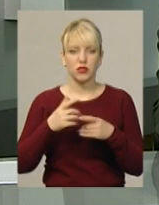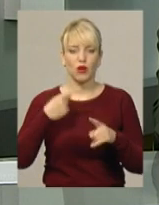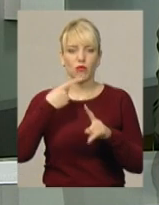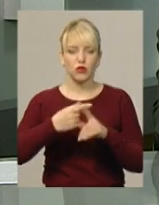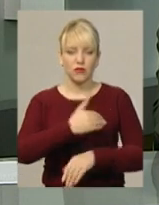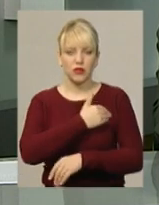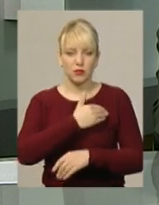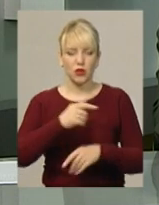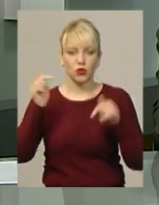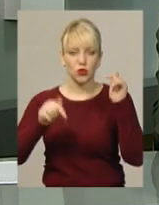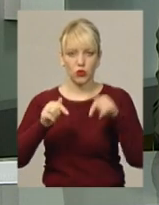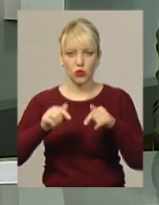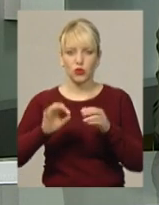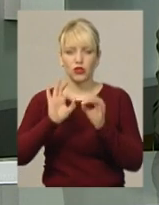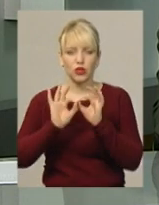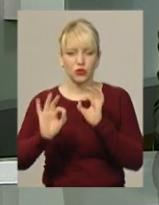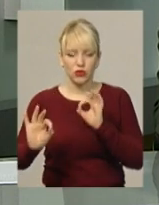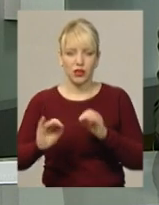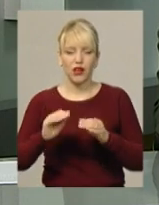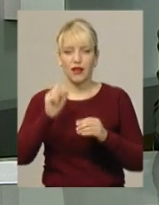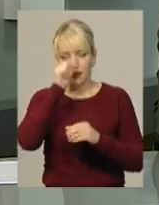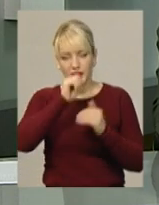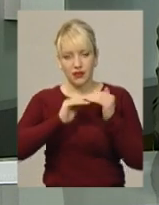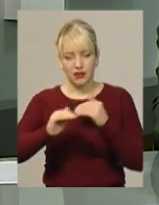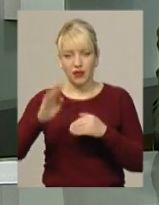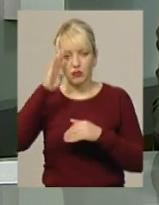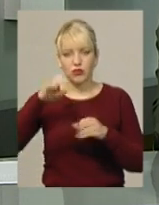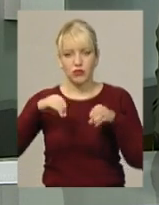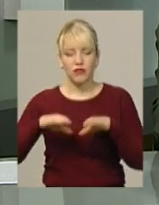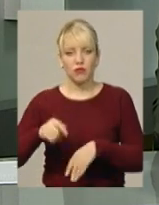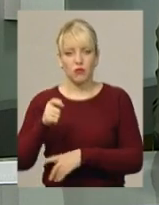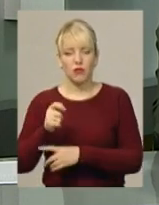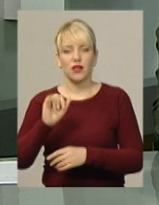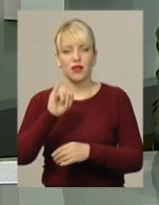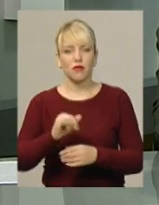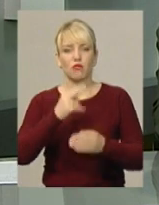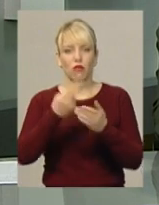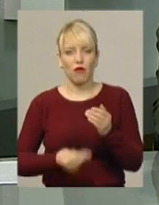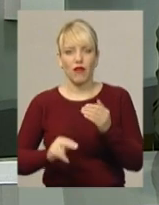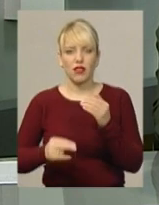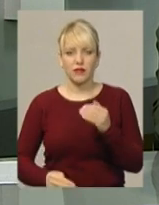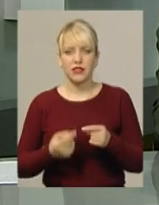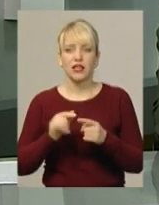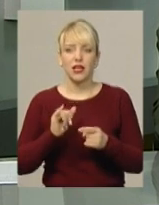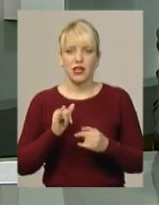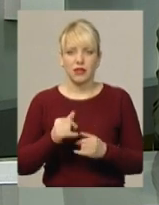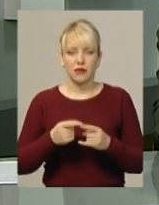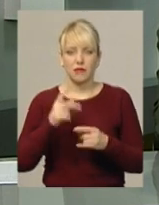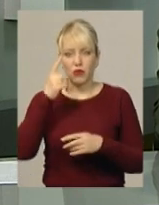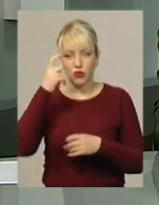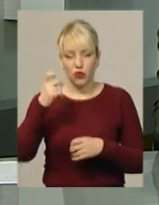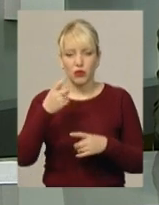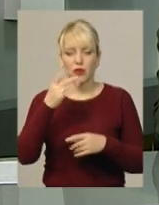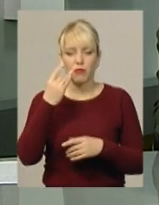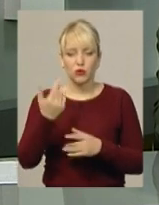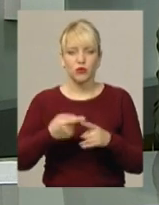дощ та тонку кригу той вирішив порибалити. Та провалився. Про людину на кризі оперативним службам повідомили пасажири маршрутки, яка